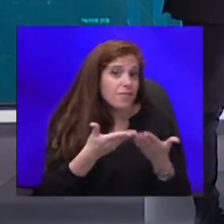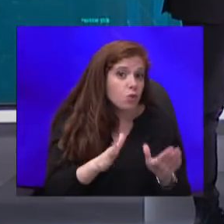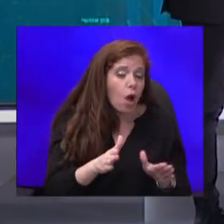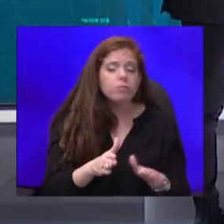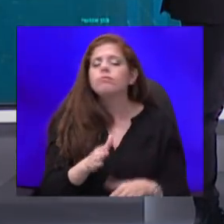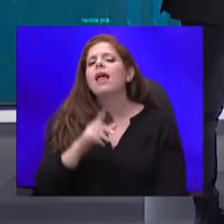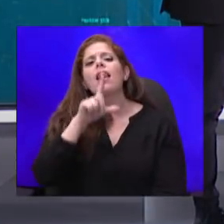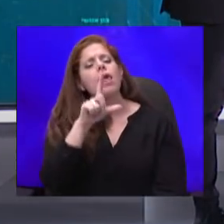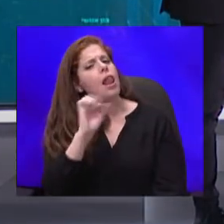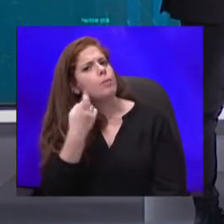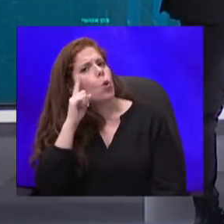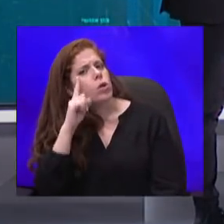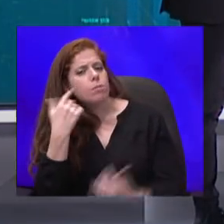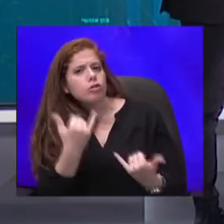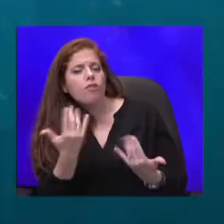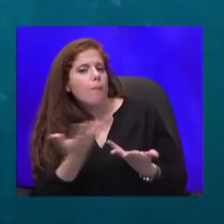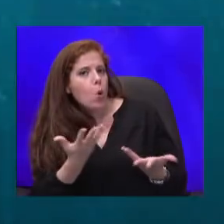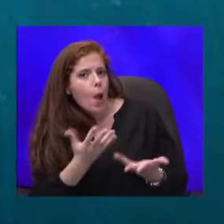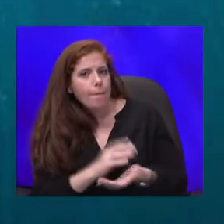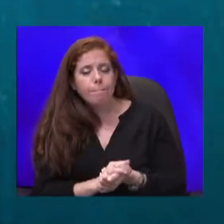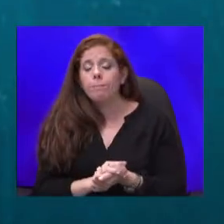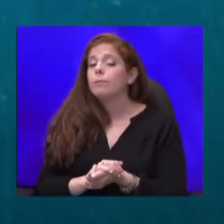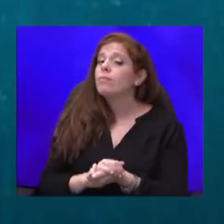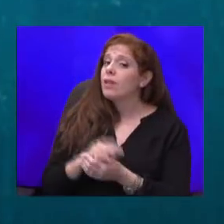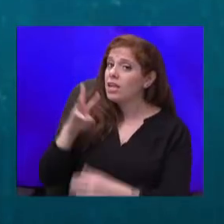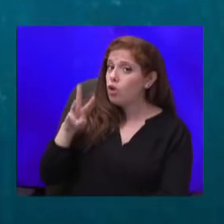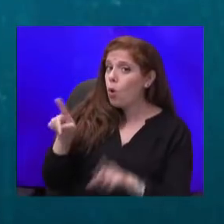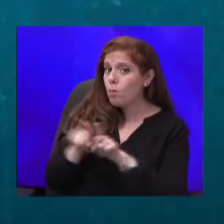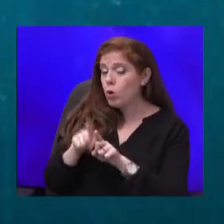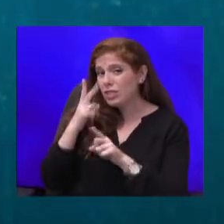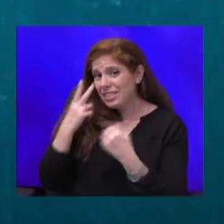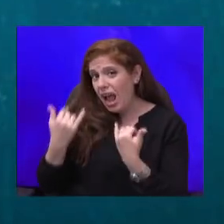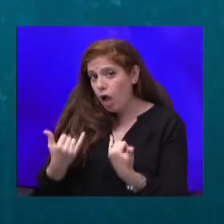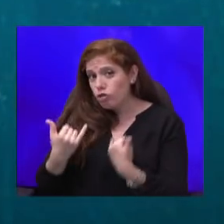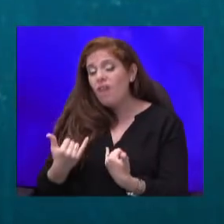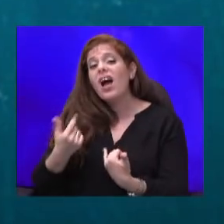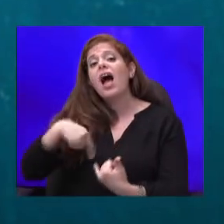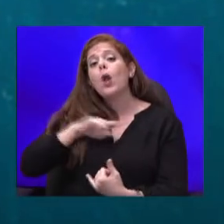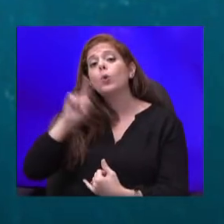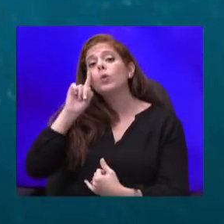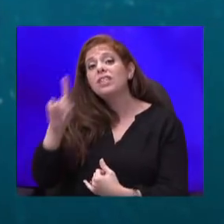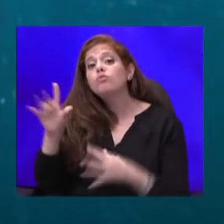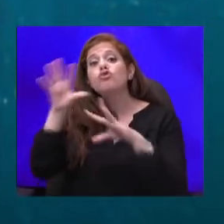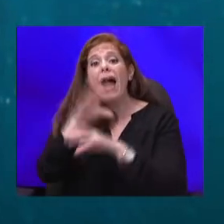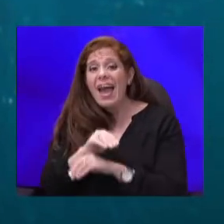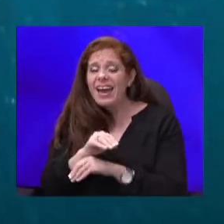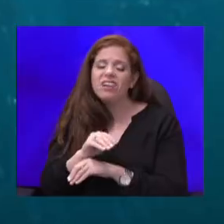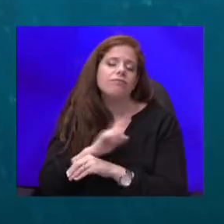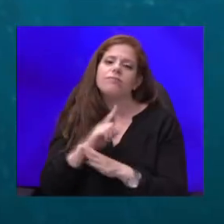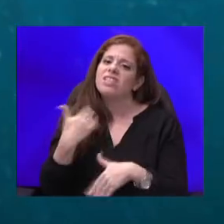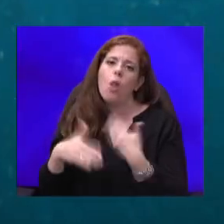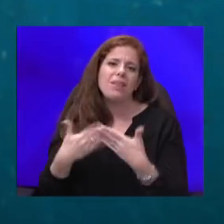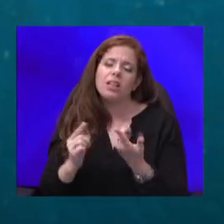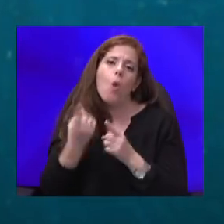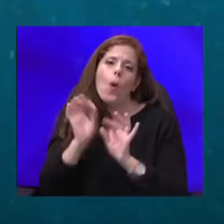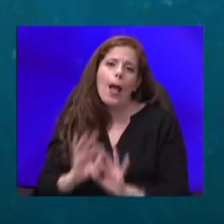זו לאן זה הולך? אז שאול, כמו שזה נראה כרגע, אנחנו יודעים שהערב זה לא הולך לשום מקום. כלומר, הדיון בקבינט